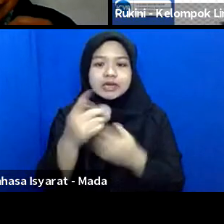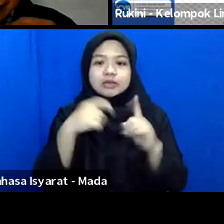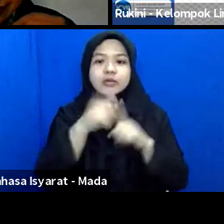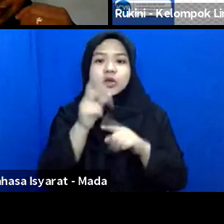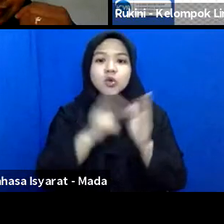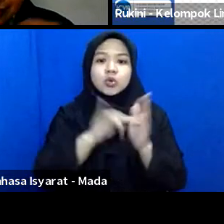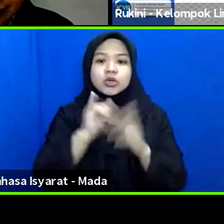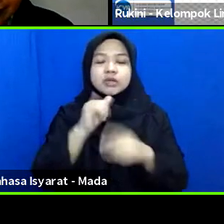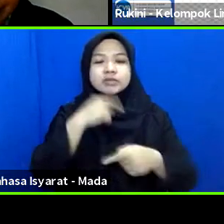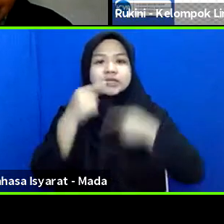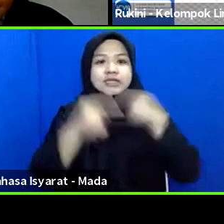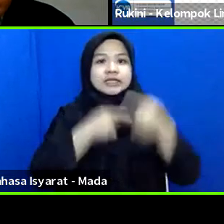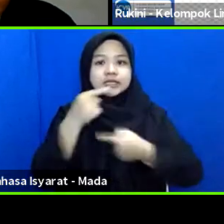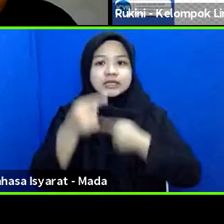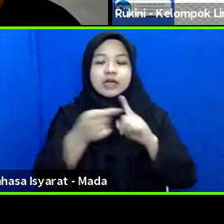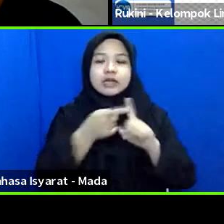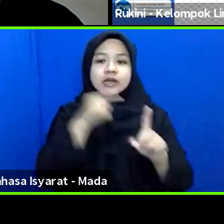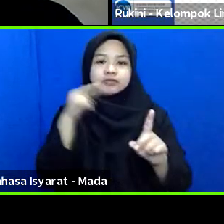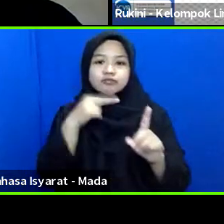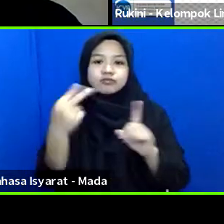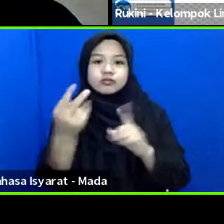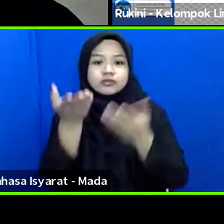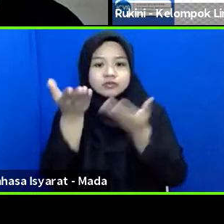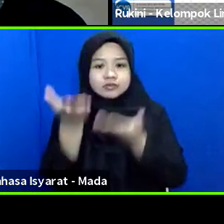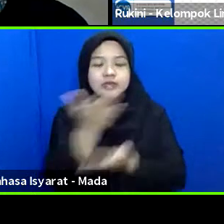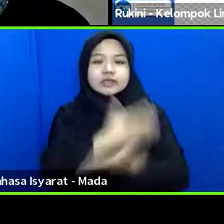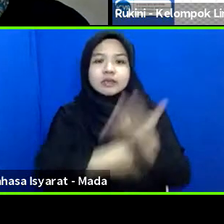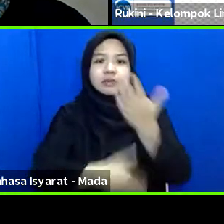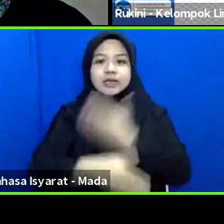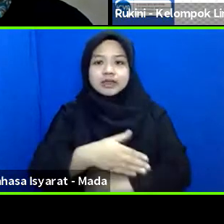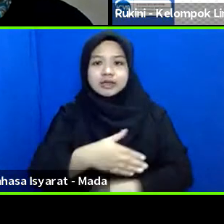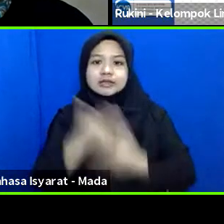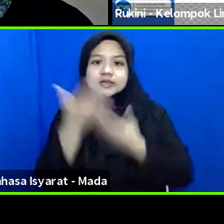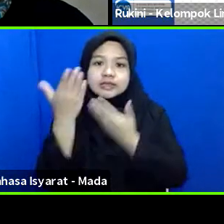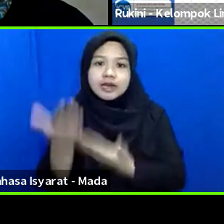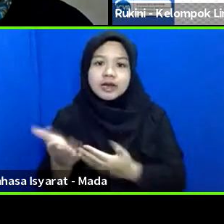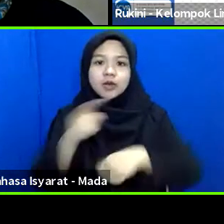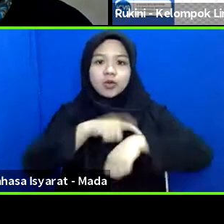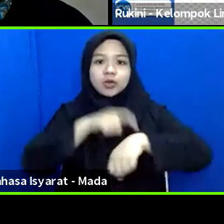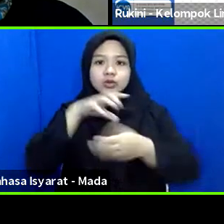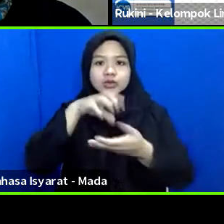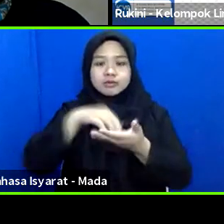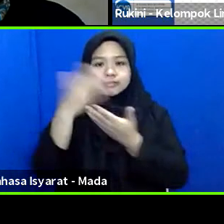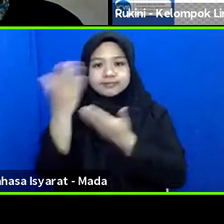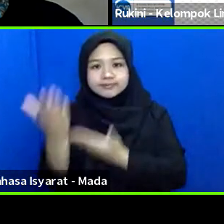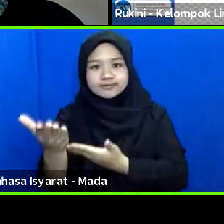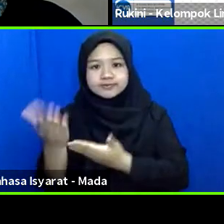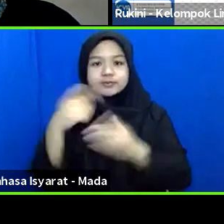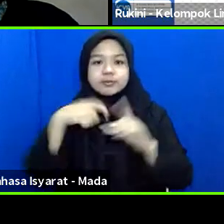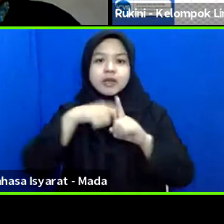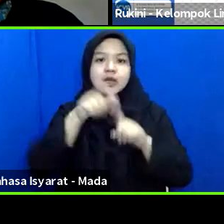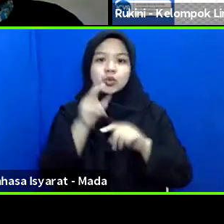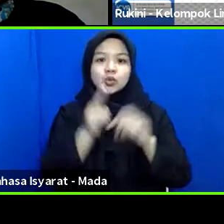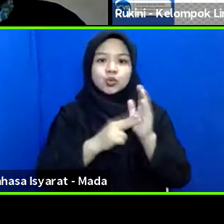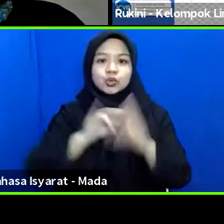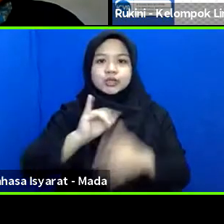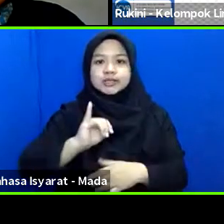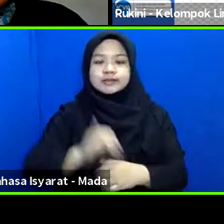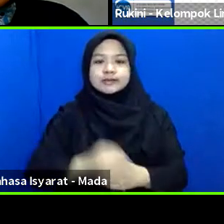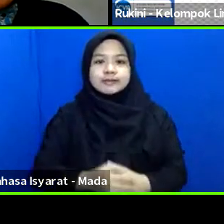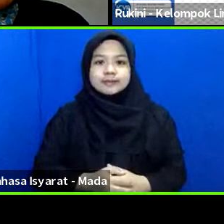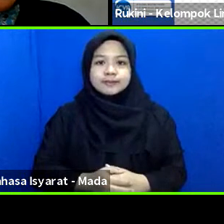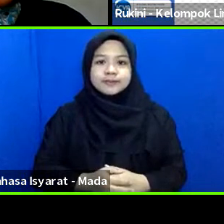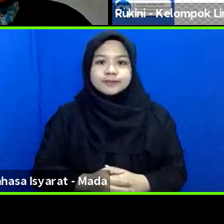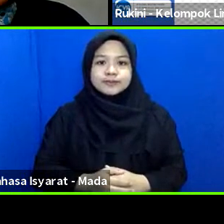untuk bercerita dari sudut pandang penyandang disabilitas silakan waktu dan tempat kami persilahkan Mbak Kuni ya